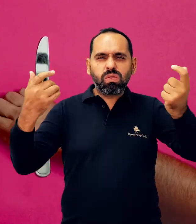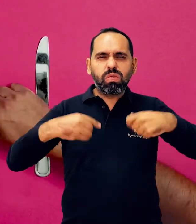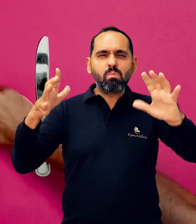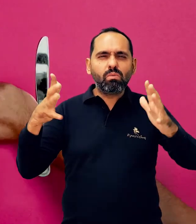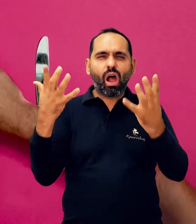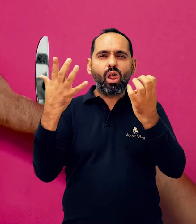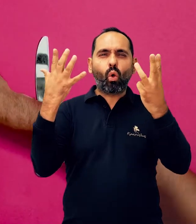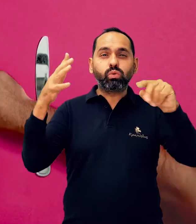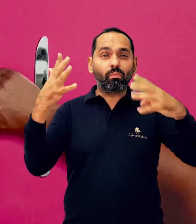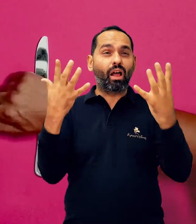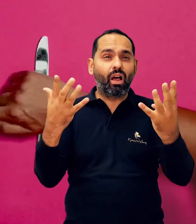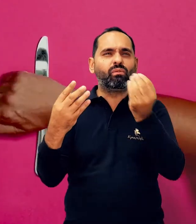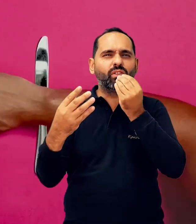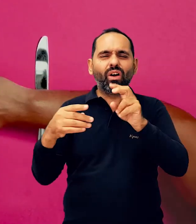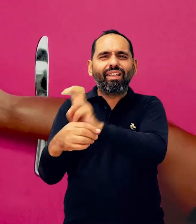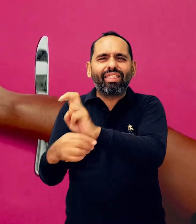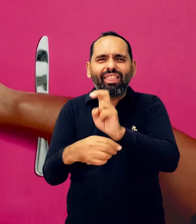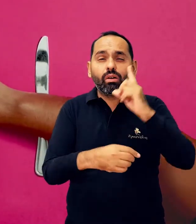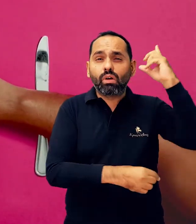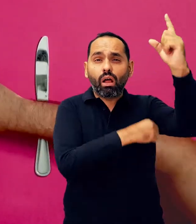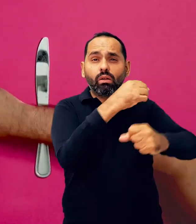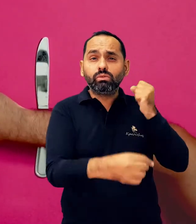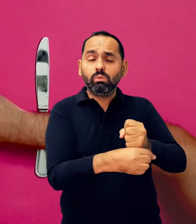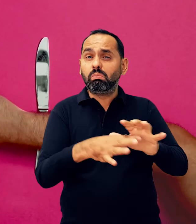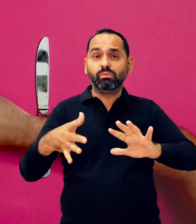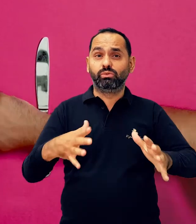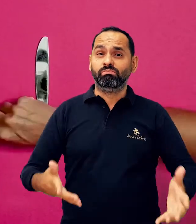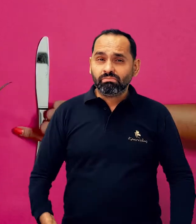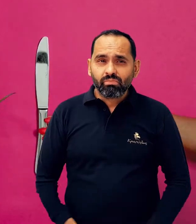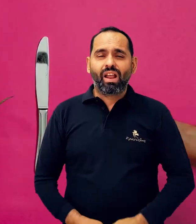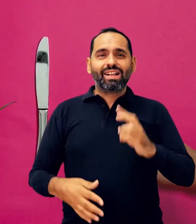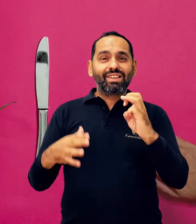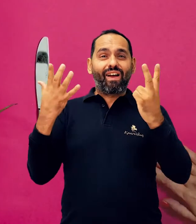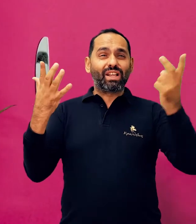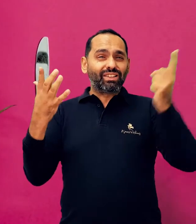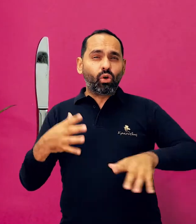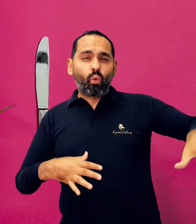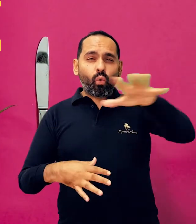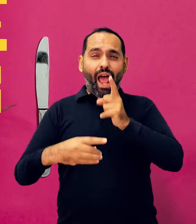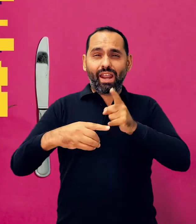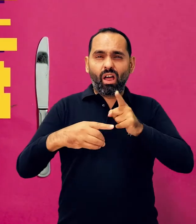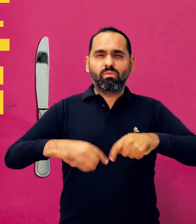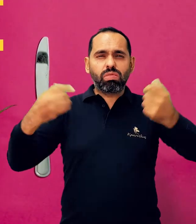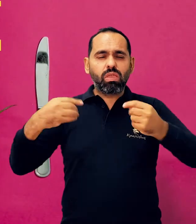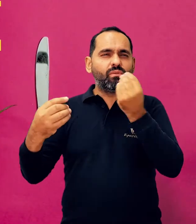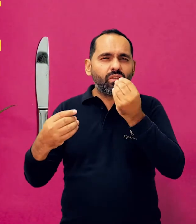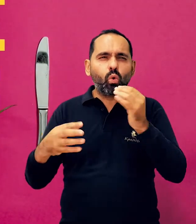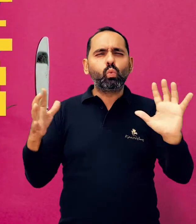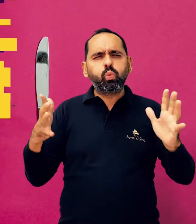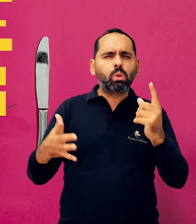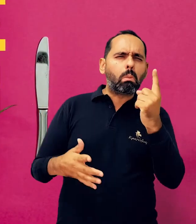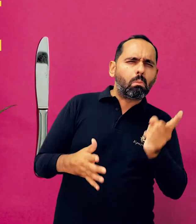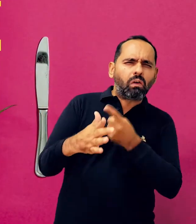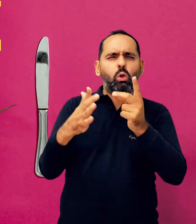,9 κιλά τροφικών περισσευμάτων σε αιτήσια βάση. Το 37% των Ελλήνων σπαταλάει φαγητό